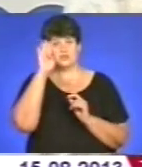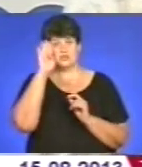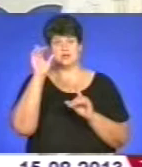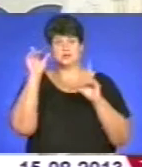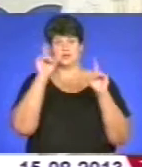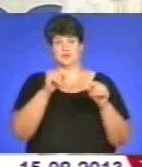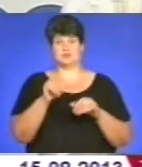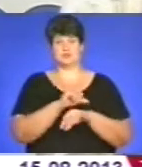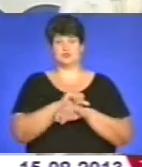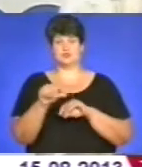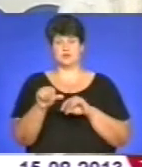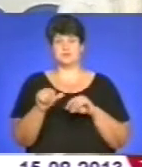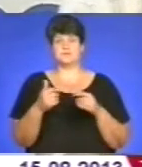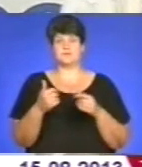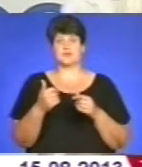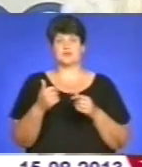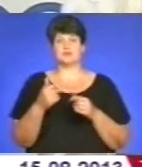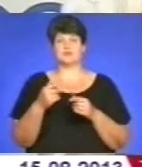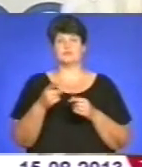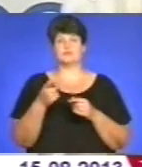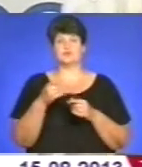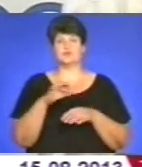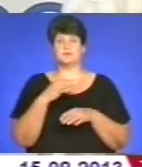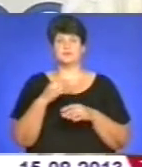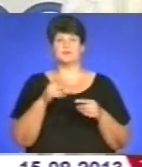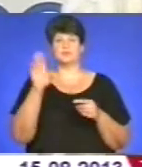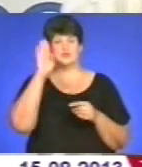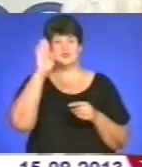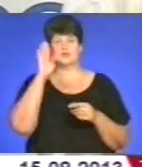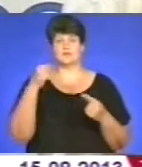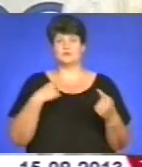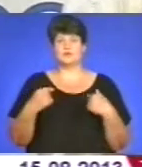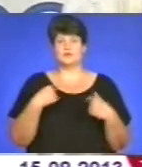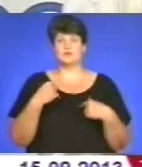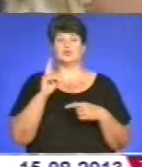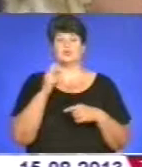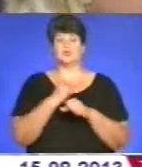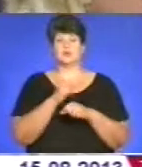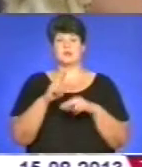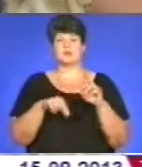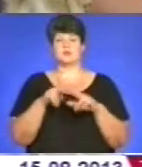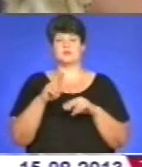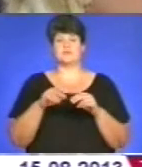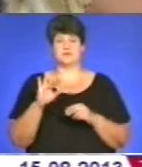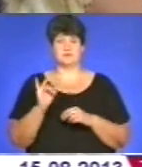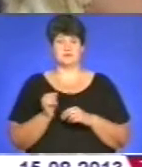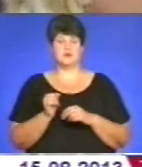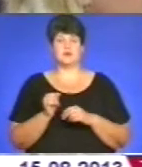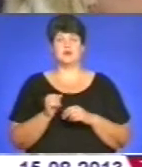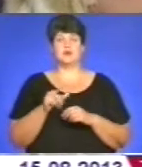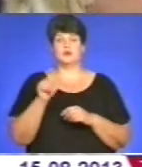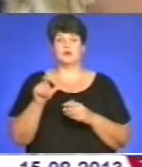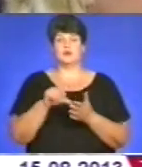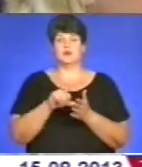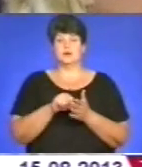основному в трудовій експлуатації страдають люди, чоловіки, які працюють на будівництві. Учасники «Круглого столу» вважають, що